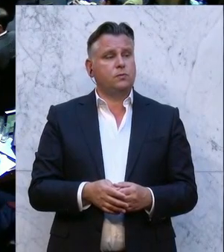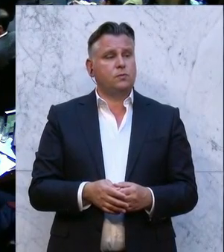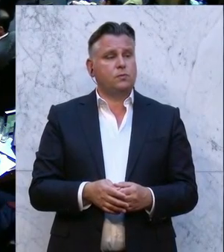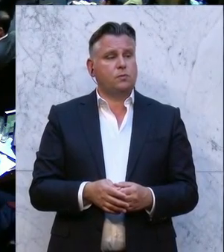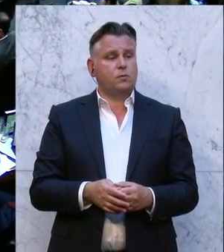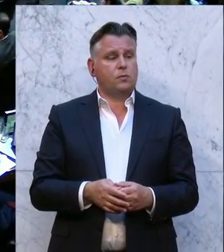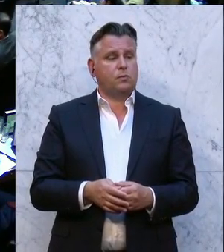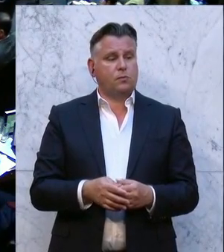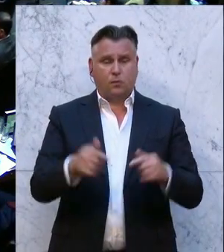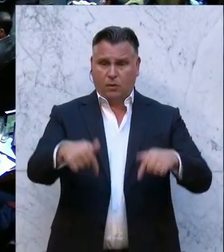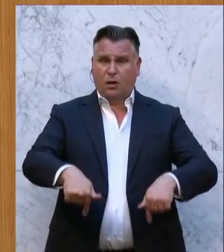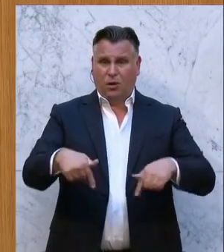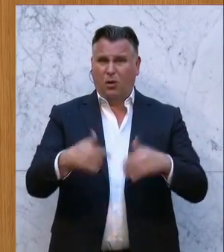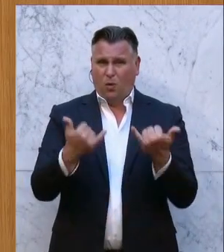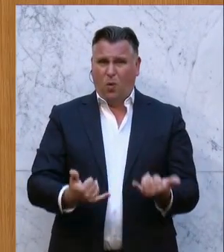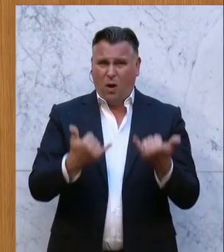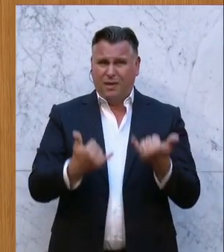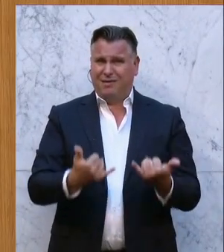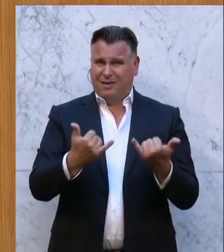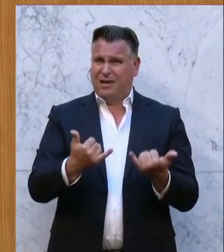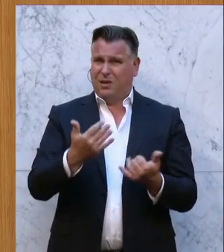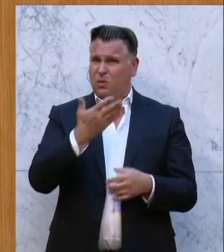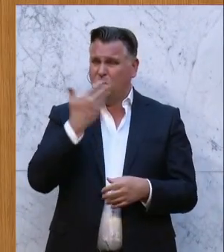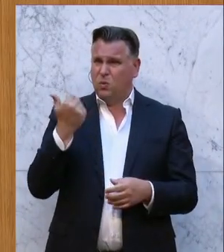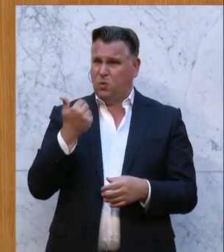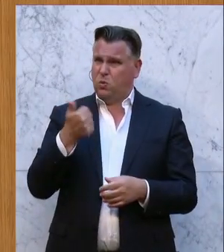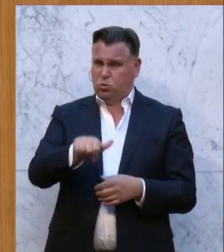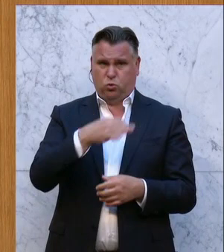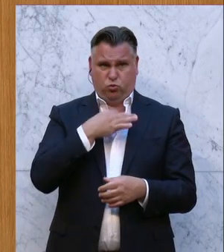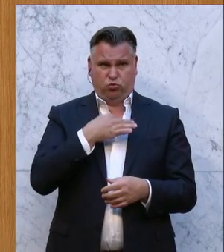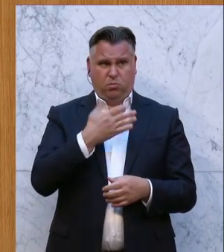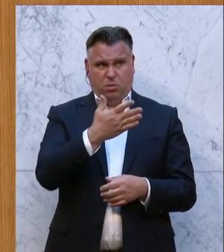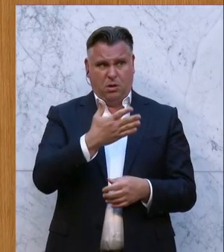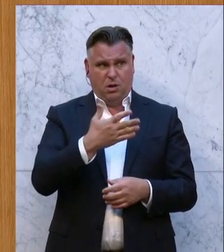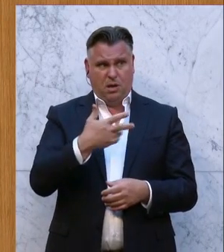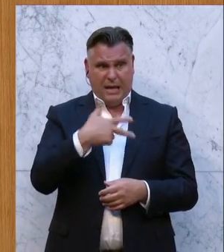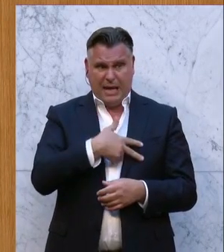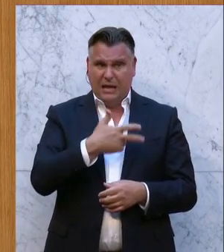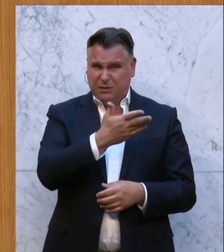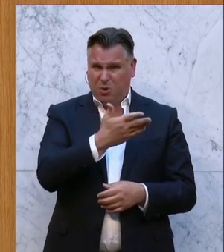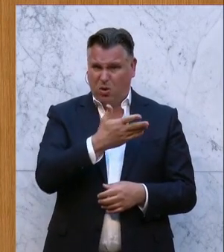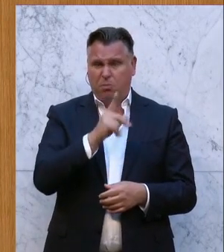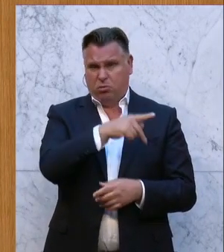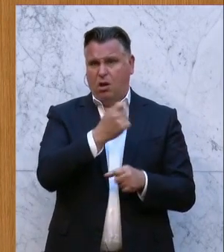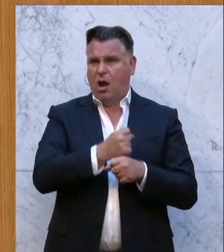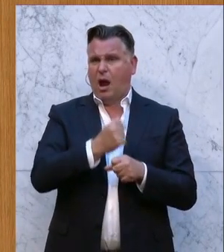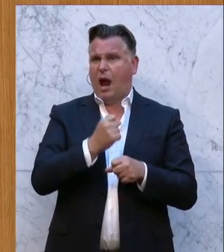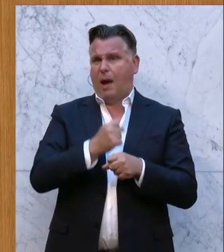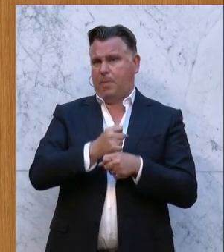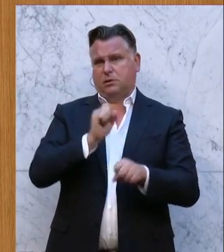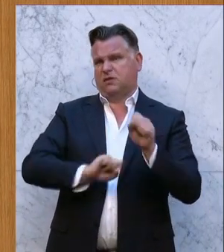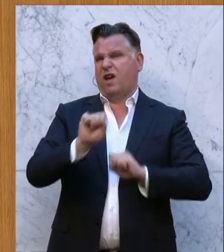Und heute hier nicht mitzustimmen, liebe Kolleginnen und Kollegen von der SPÖ, das ist Arbeitsverweigerung mit